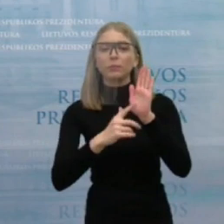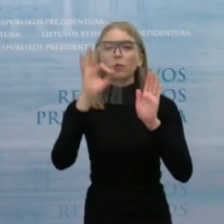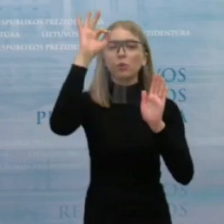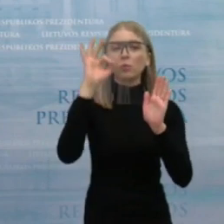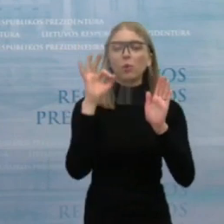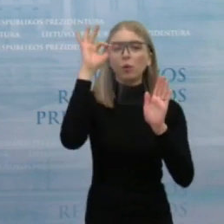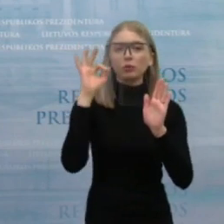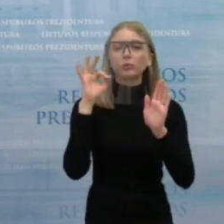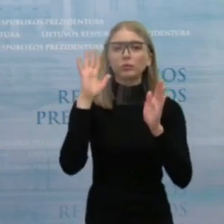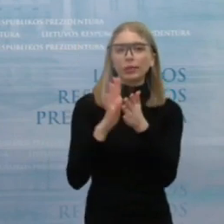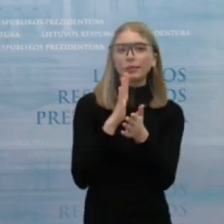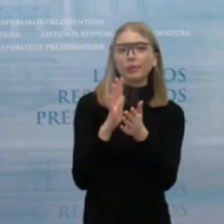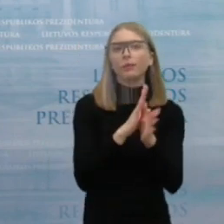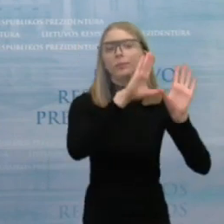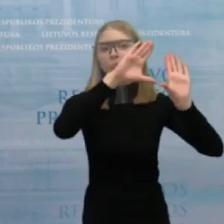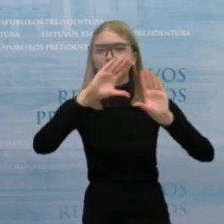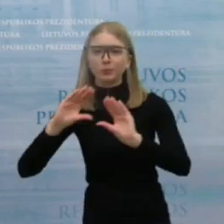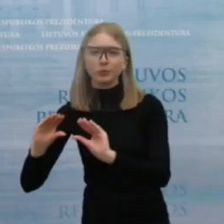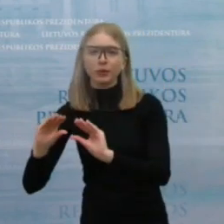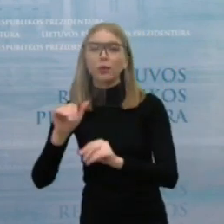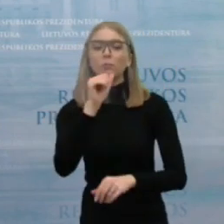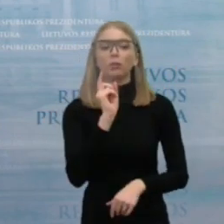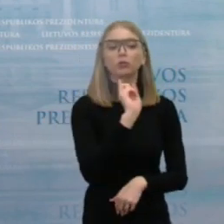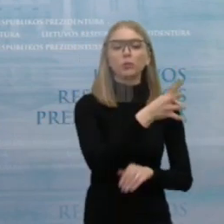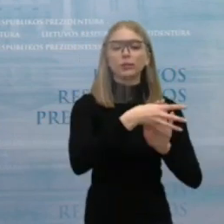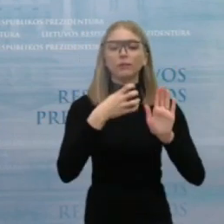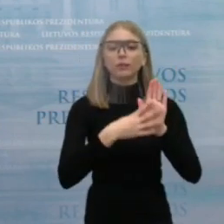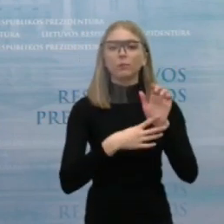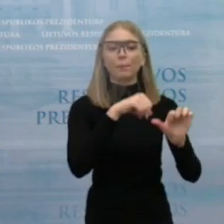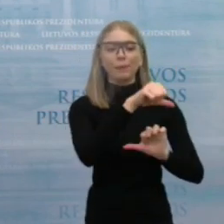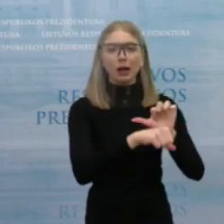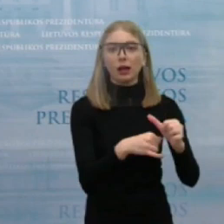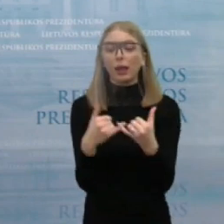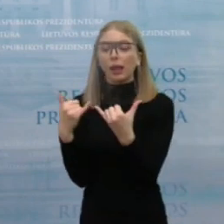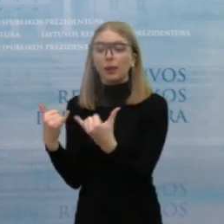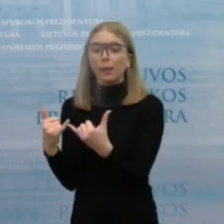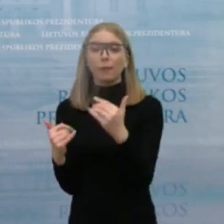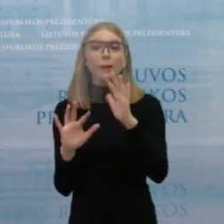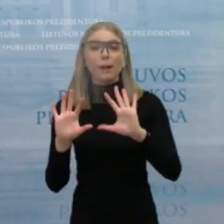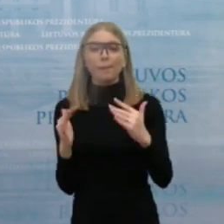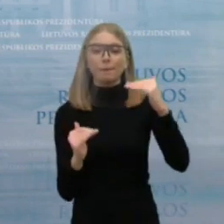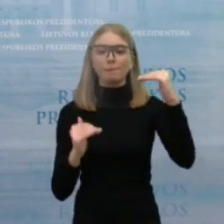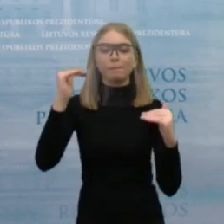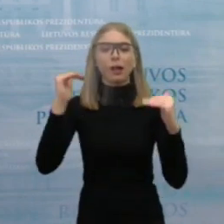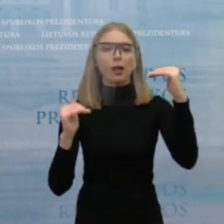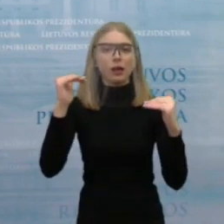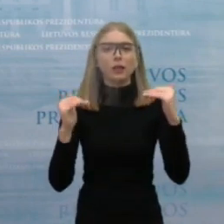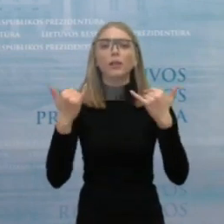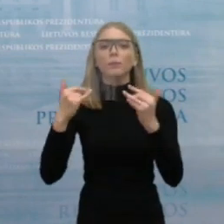palyginti su 90 metais turėtomis emisijomis.